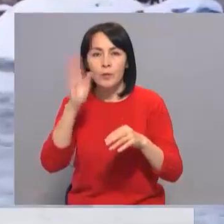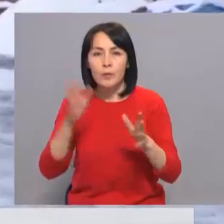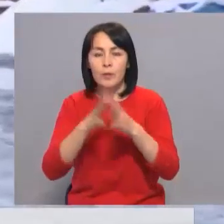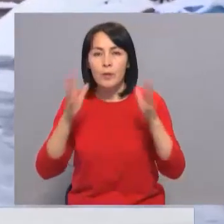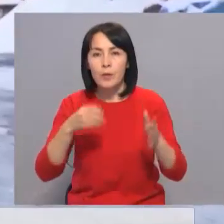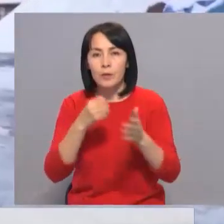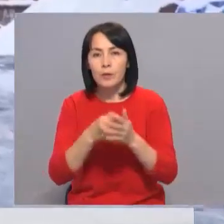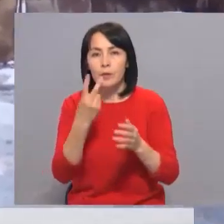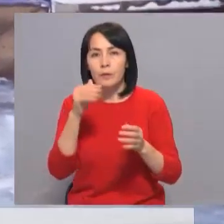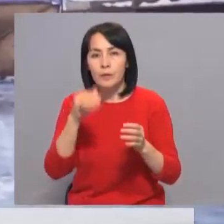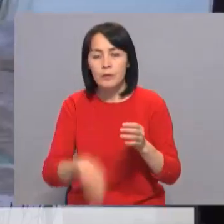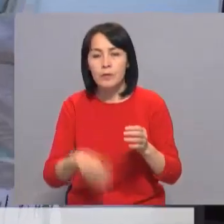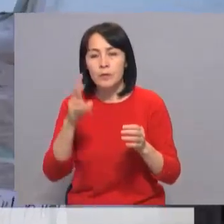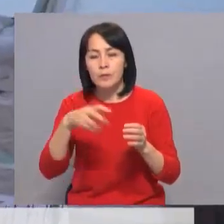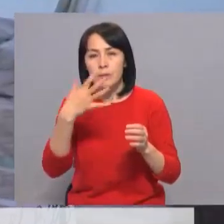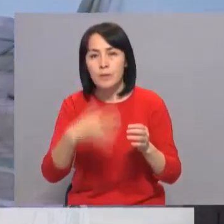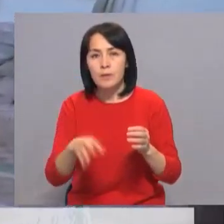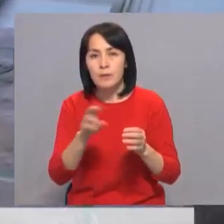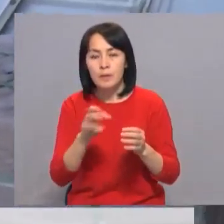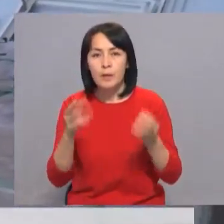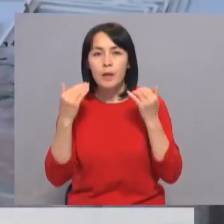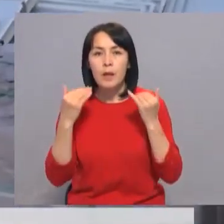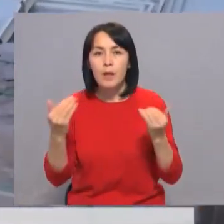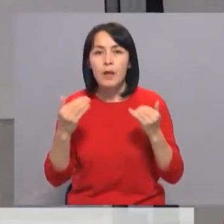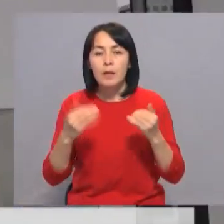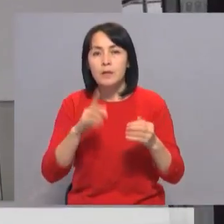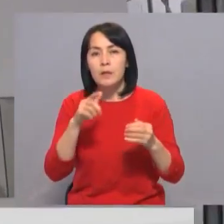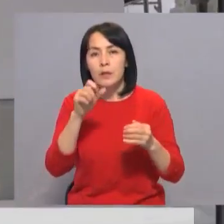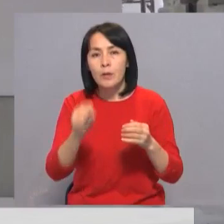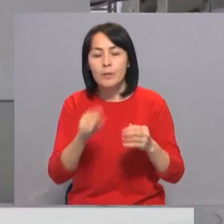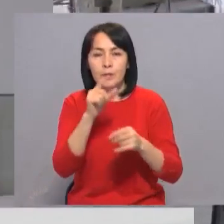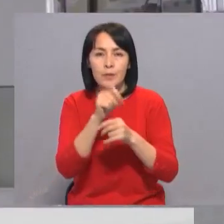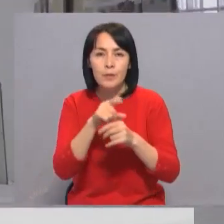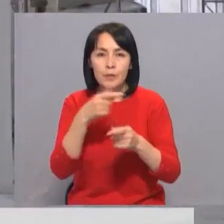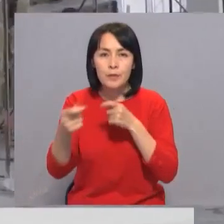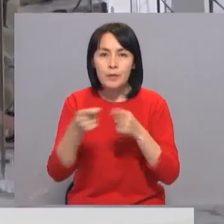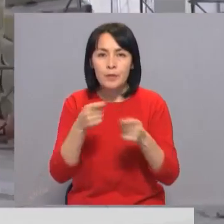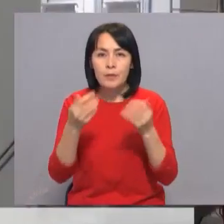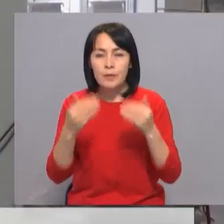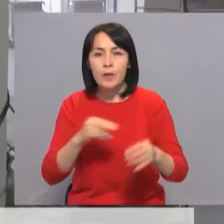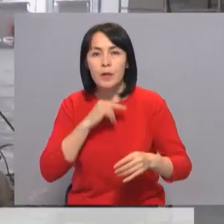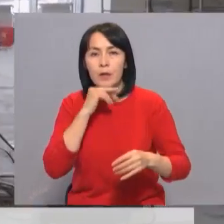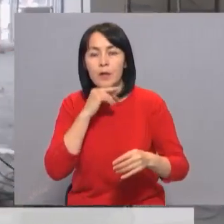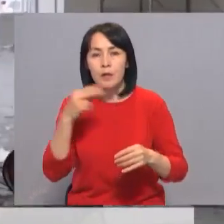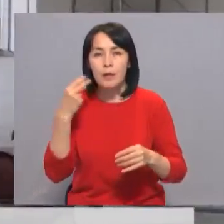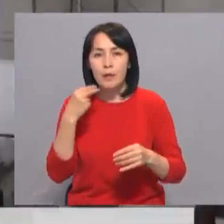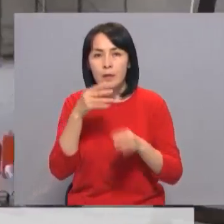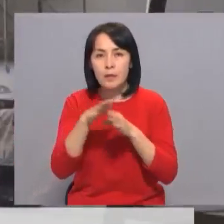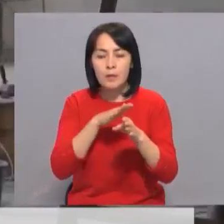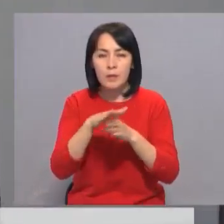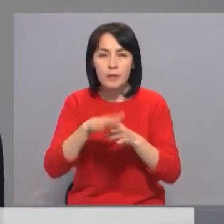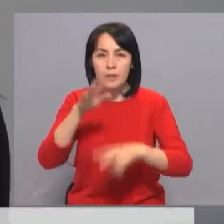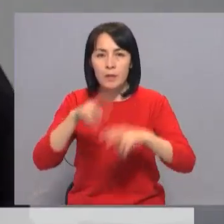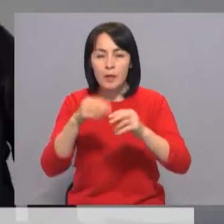расширен до 2250 квадратных метров. Кабит Абдаможитович поручил руководителю отрасли контролировать качественное выполнение